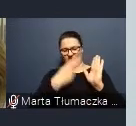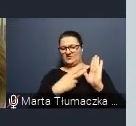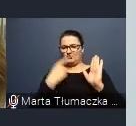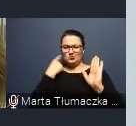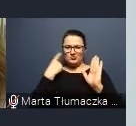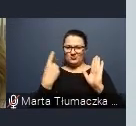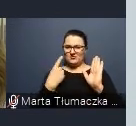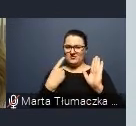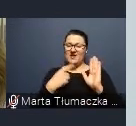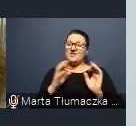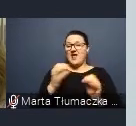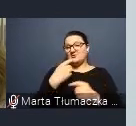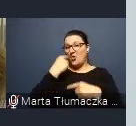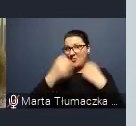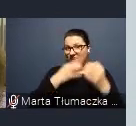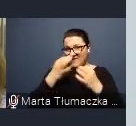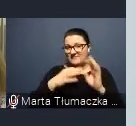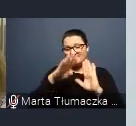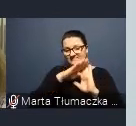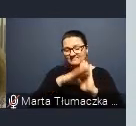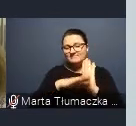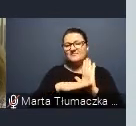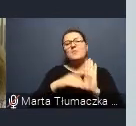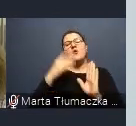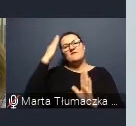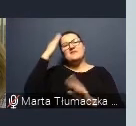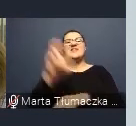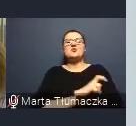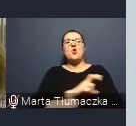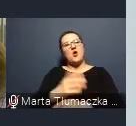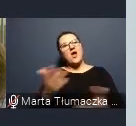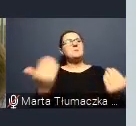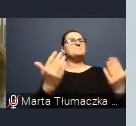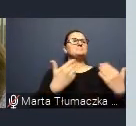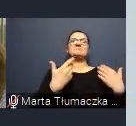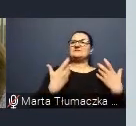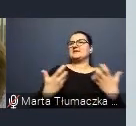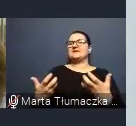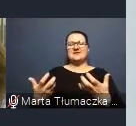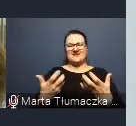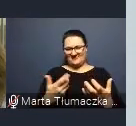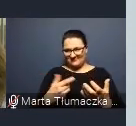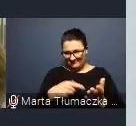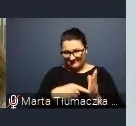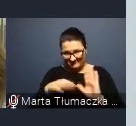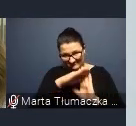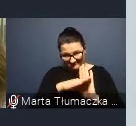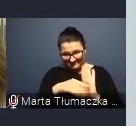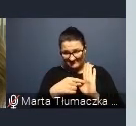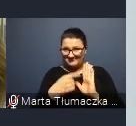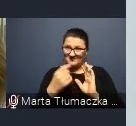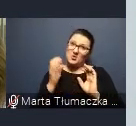bo oczywiście otwartość na e-technologię to nie jest jedyny warunek, który nam powie o tym, że ten program jest naprawdę dobry.